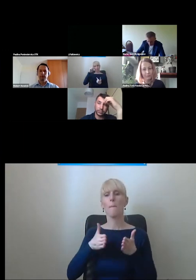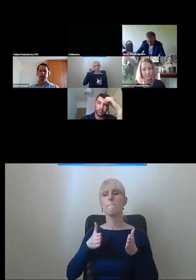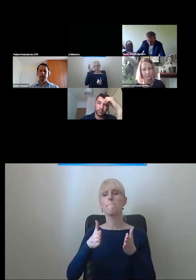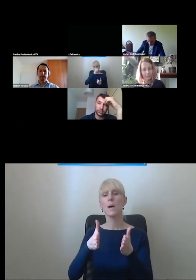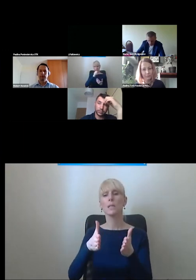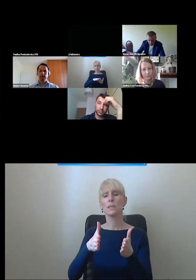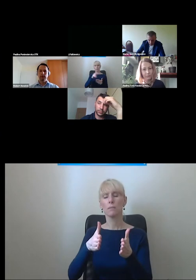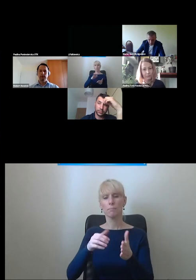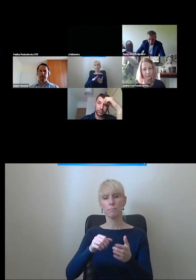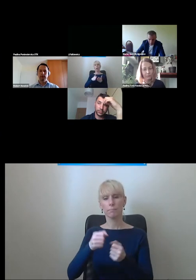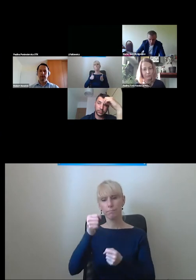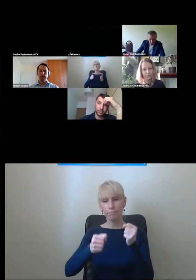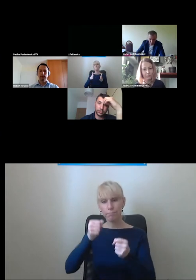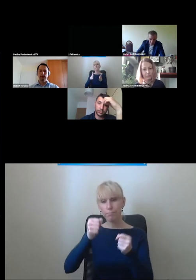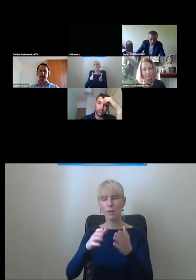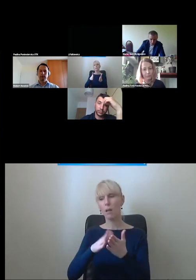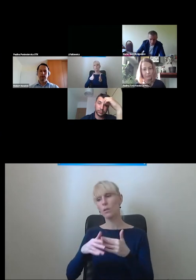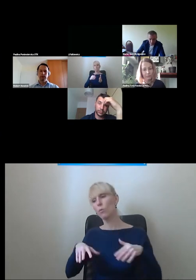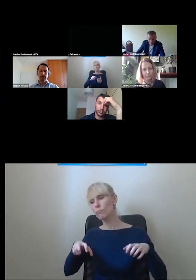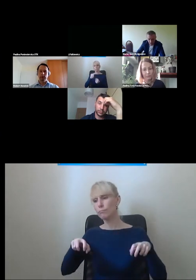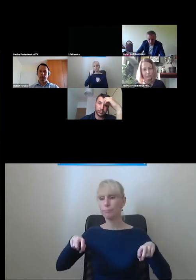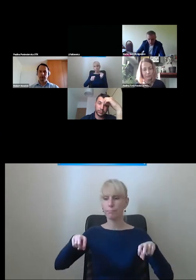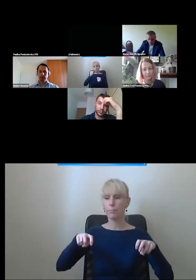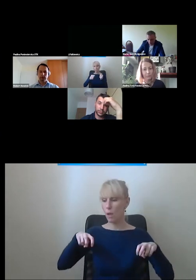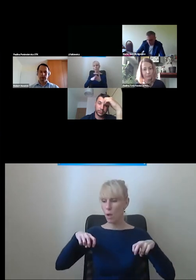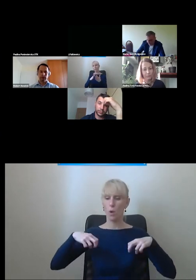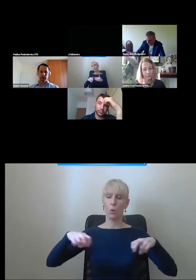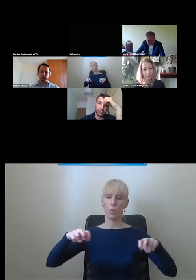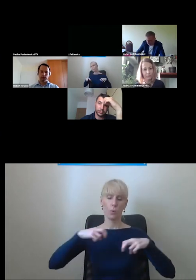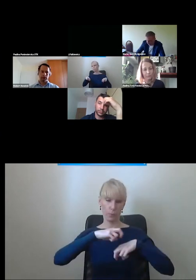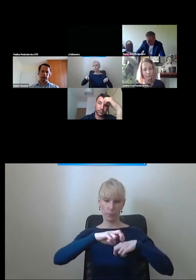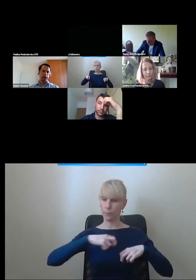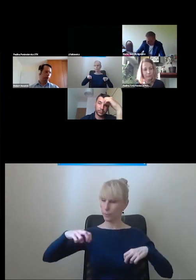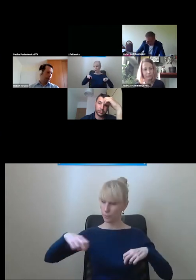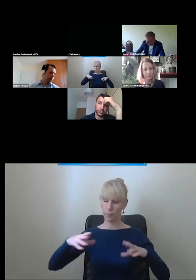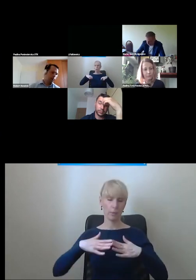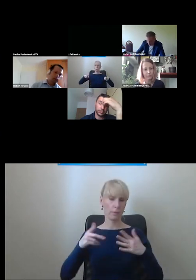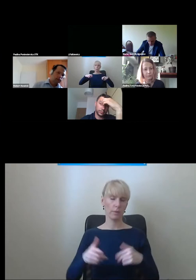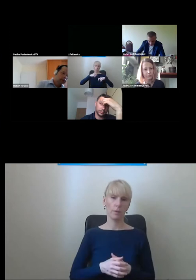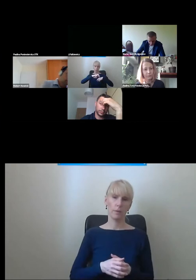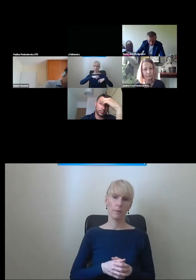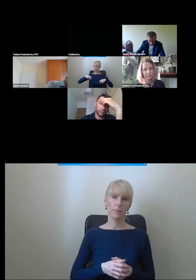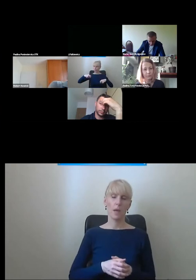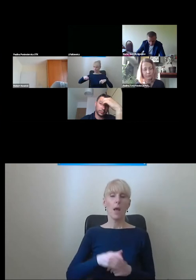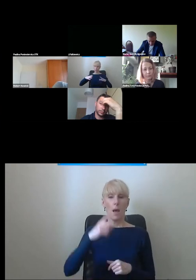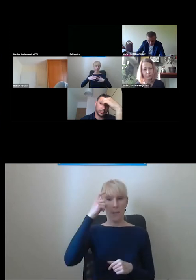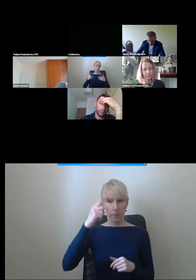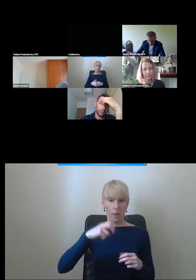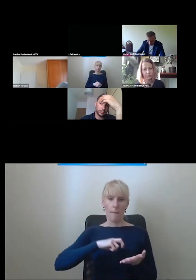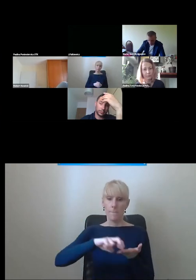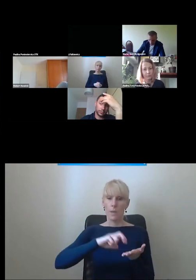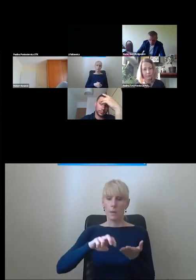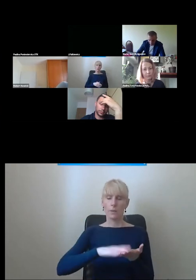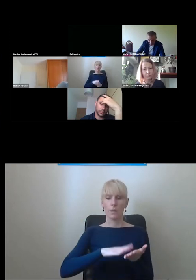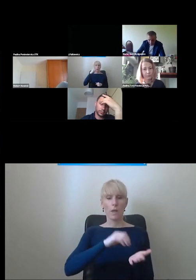pas wrogowy musi pogodzić jednak zdecydowanie więcej użytkowników. Pomysły, wiadomo, może tak, pieszy jest bestią